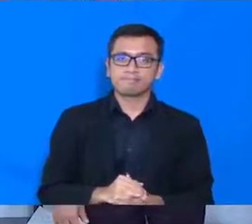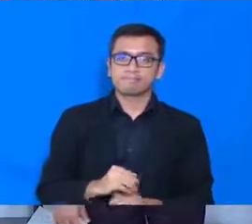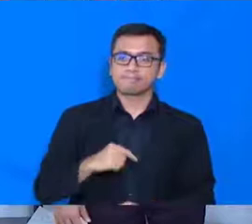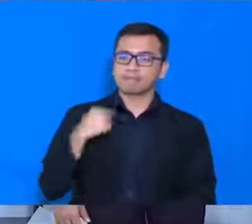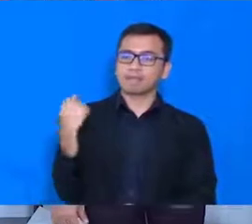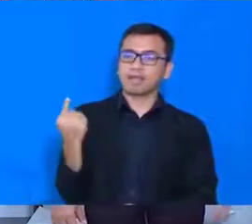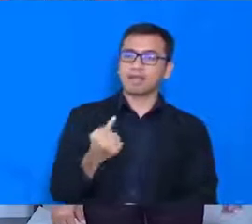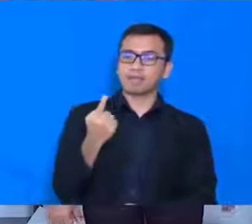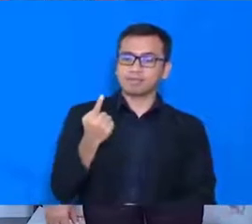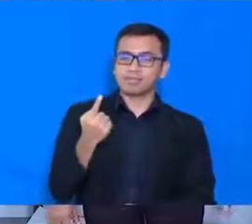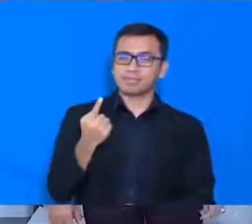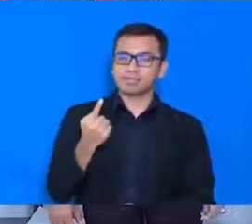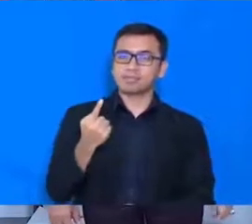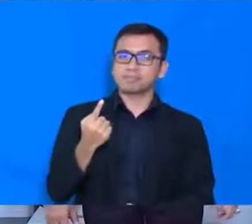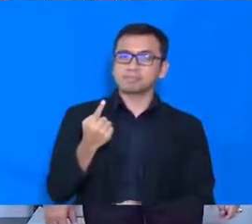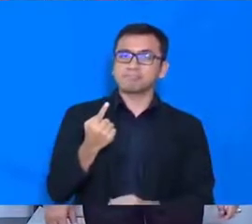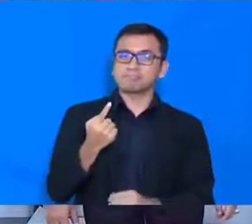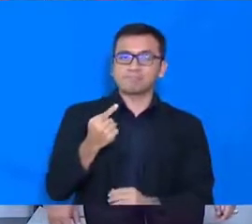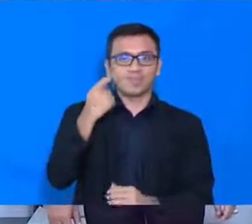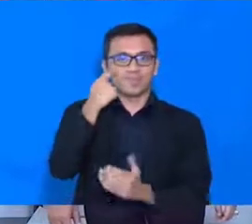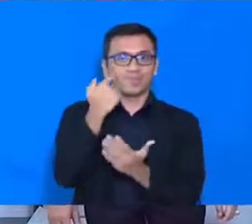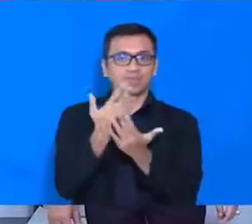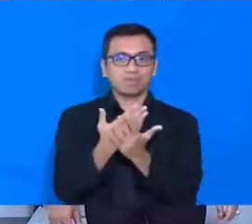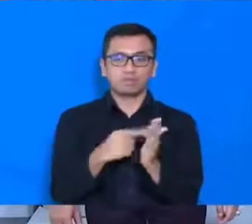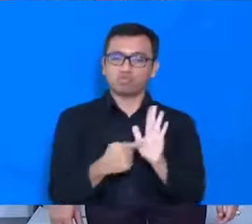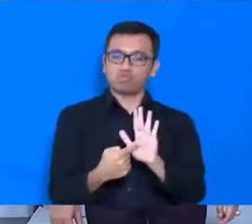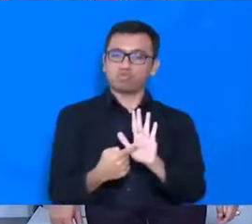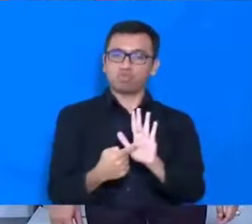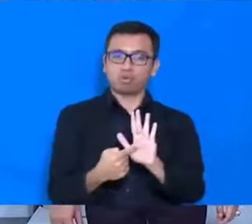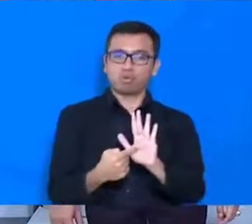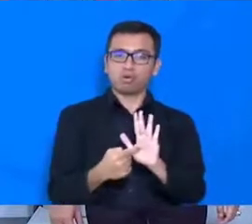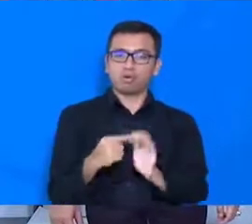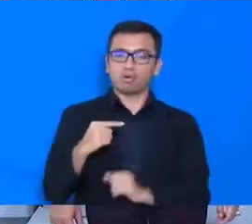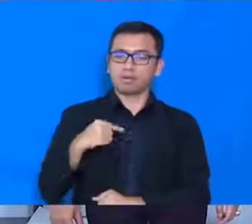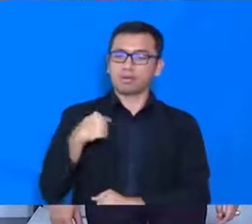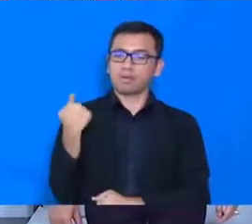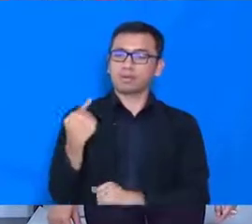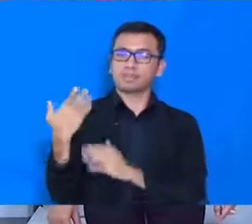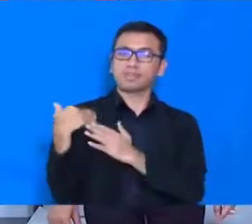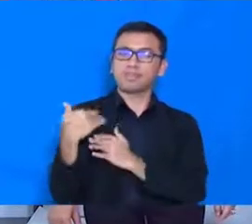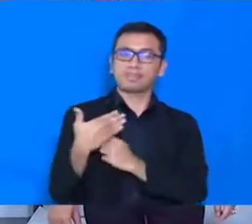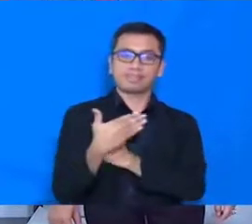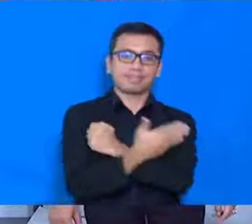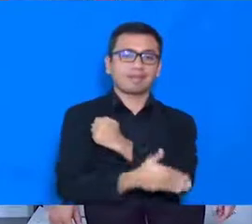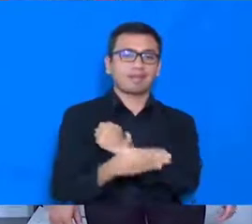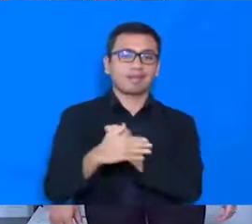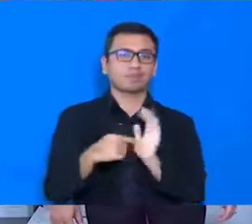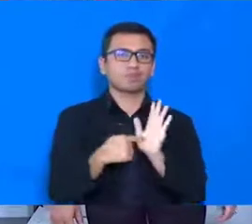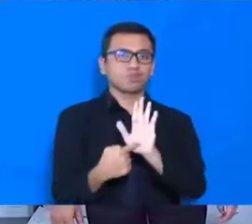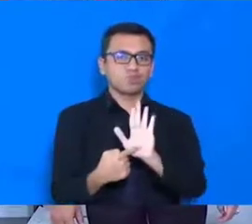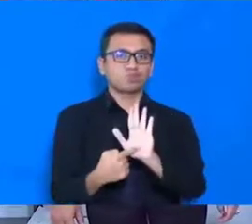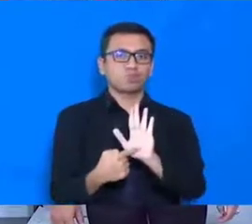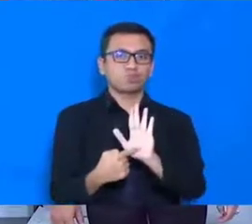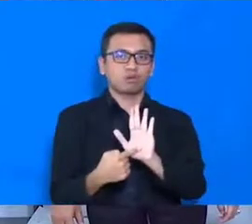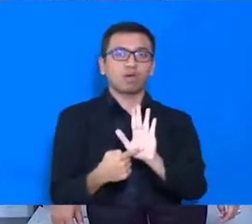kehadiran negara, di tengah-tengah masyarakat, di situasi pandemik COVID-19 ini,